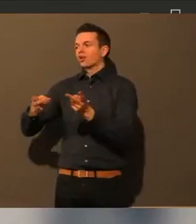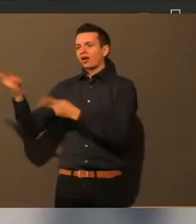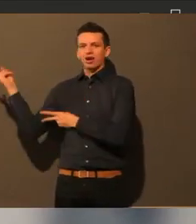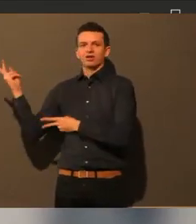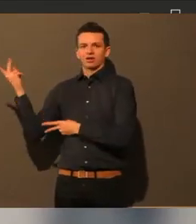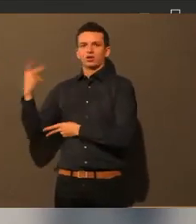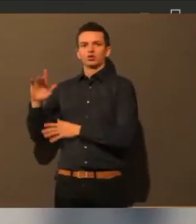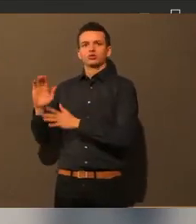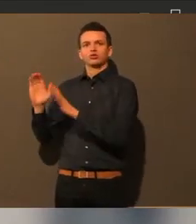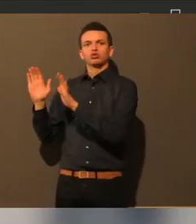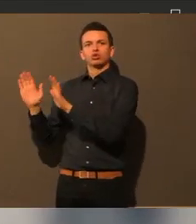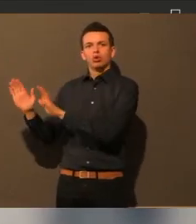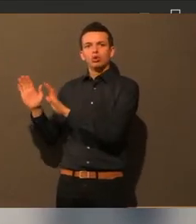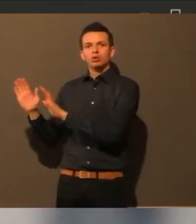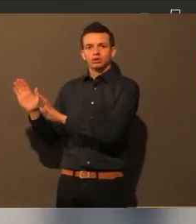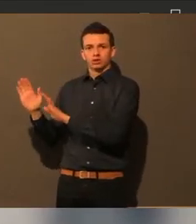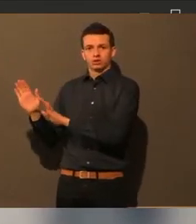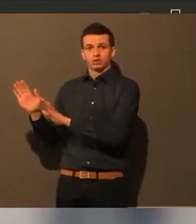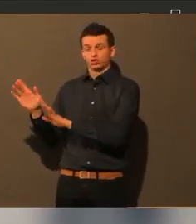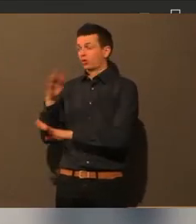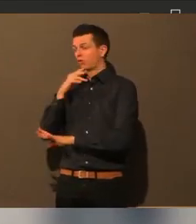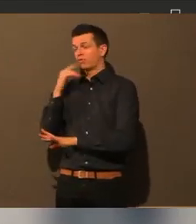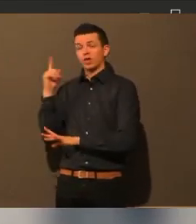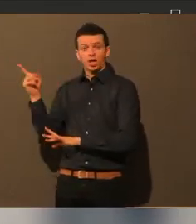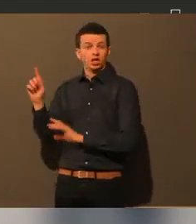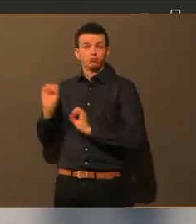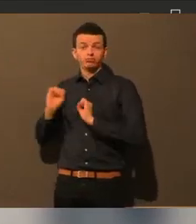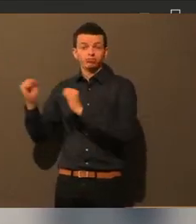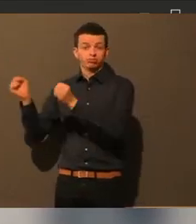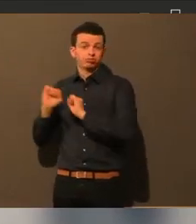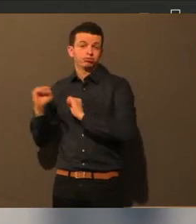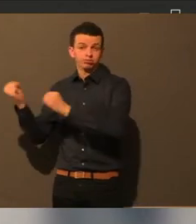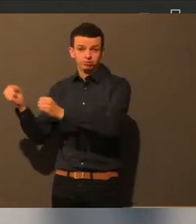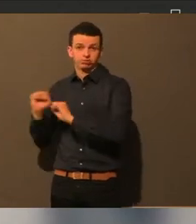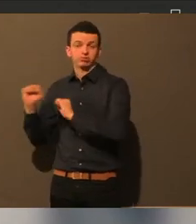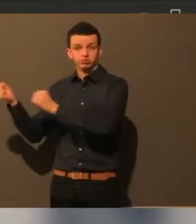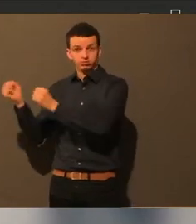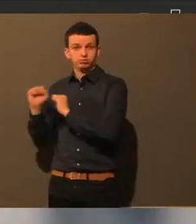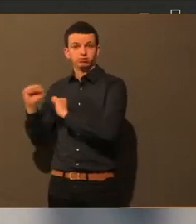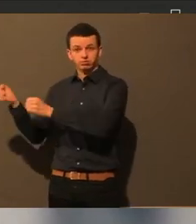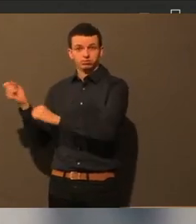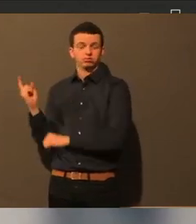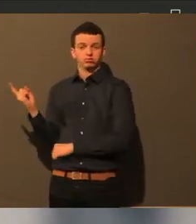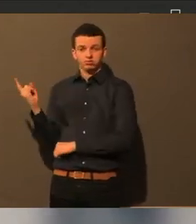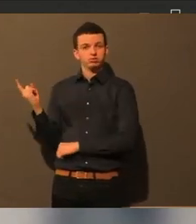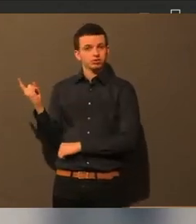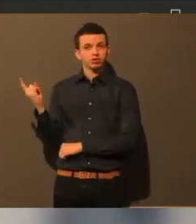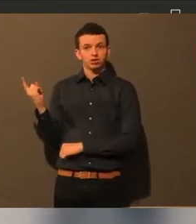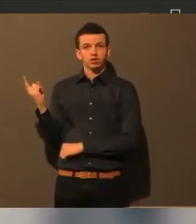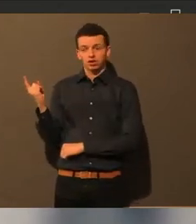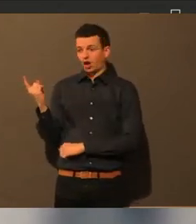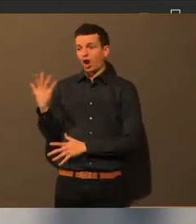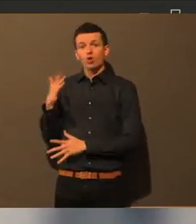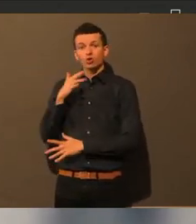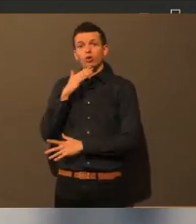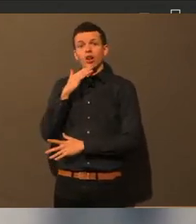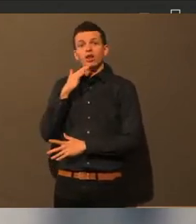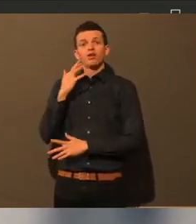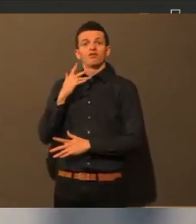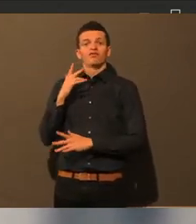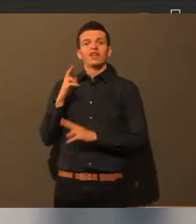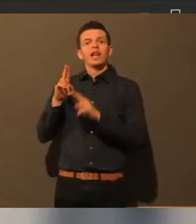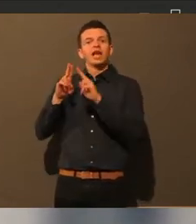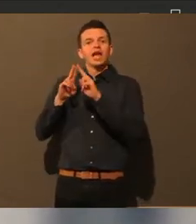auch die Rettungsdienste haben mehr als genug zu tun. Teilweise kommen die nur über die Runden, weil die ehrenamtlichen Rettungsdienste